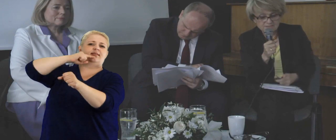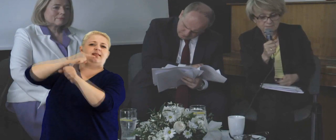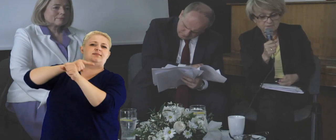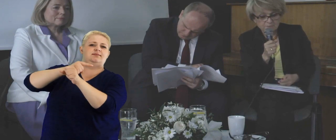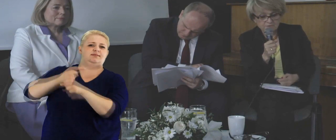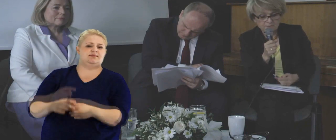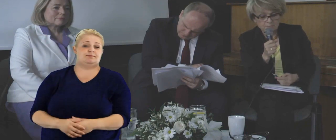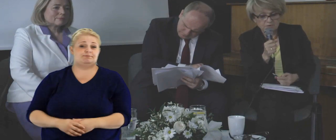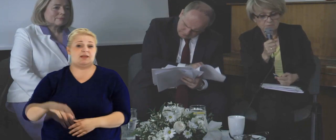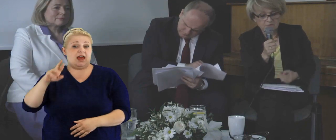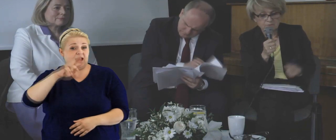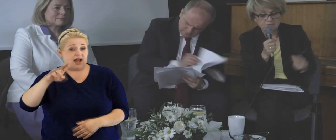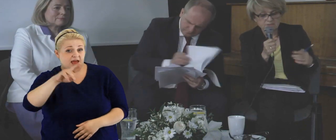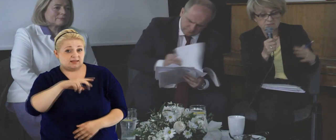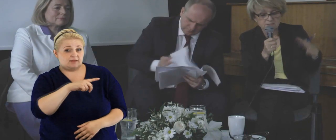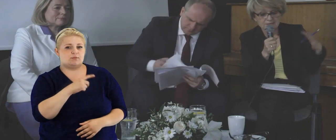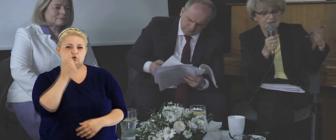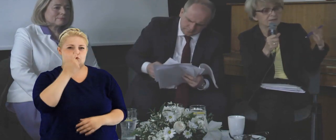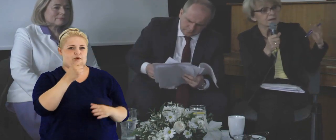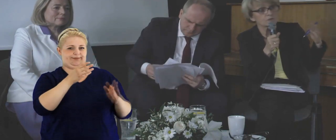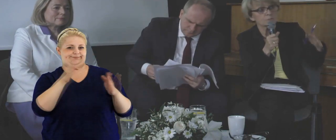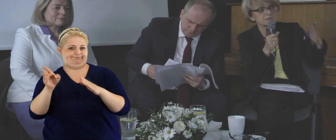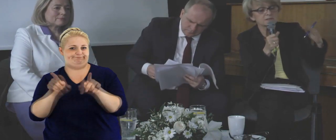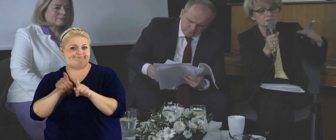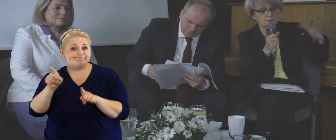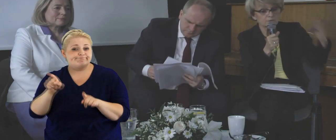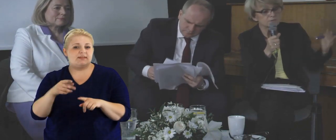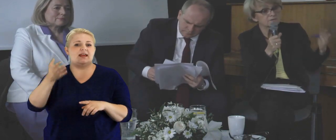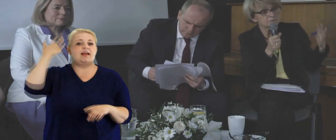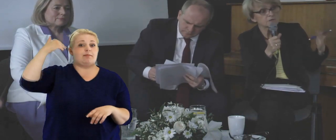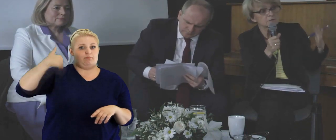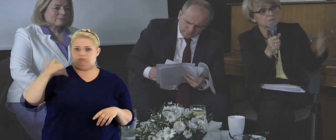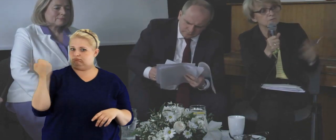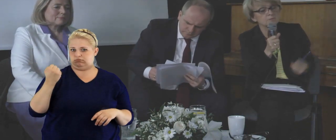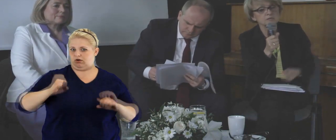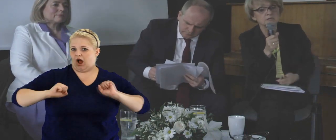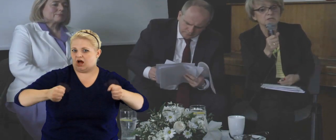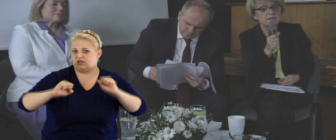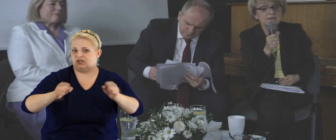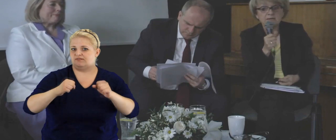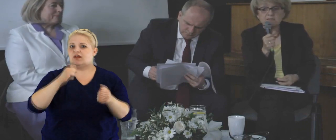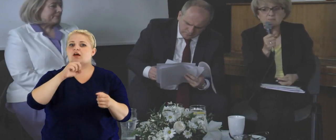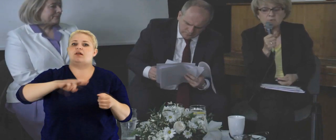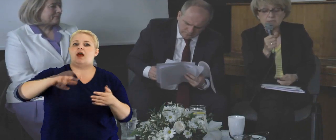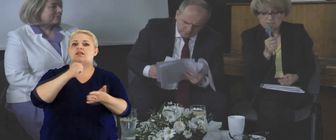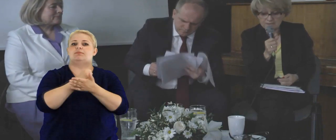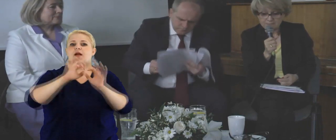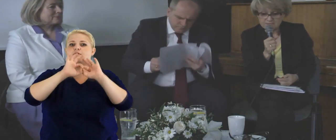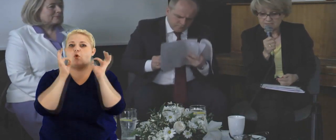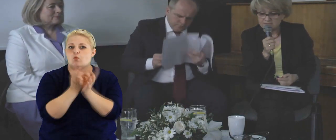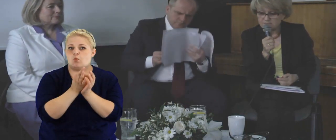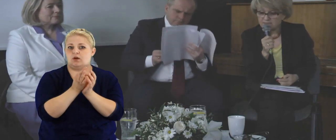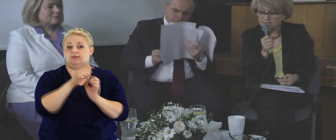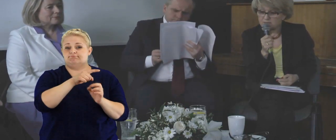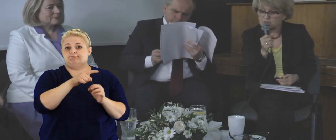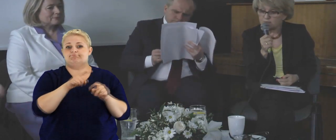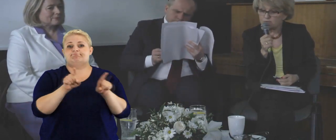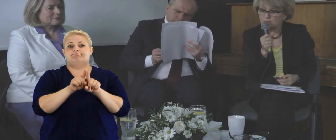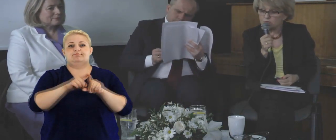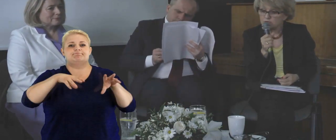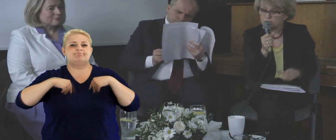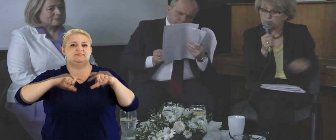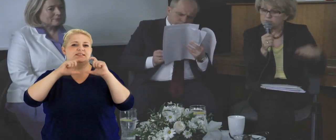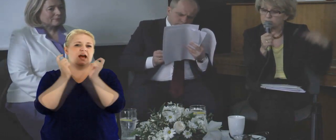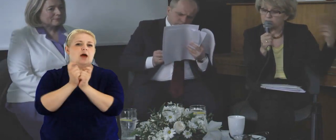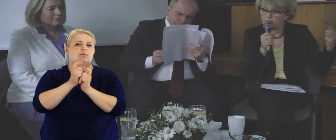nieprzejrzystym, za zamkniętymi drzwiami w podejmowaniu decyzji, Rada Europejska trochę poszła w tym kierunku, ponieważ kiedyś była bardzo aktywna Rada do